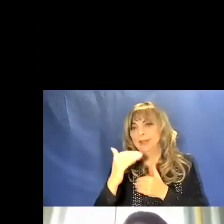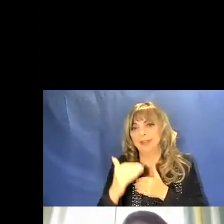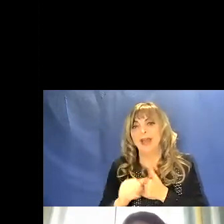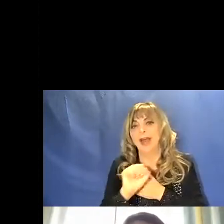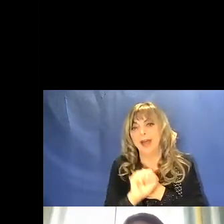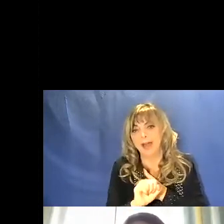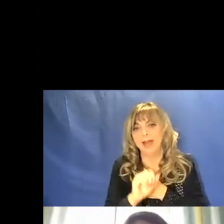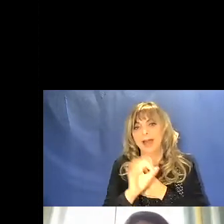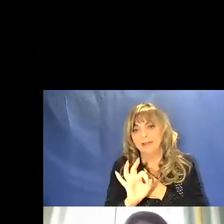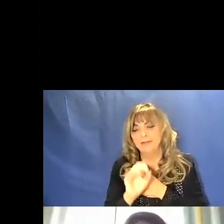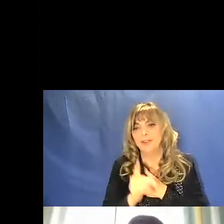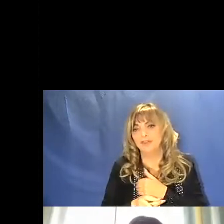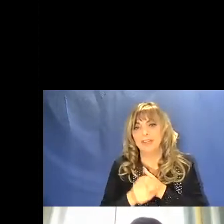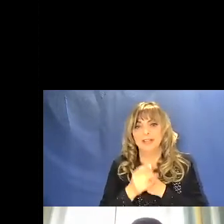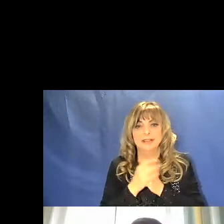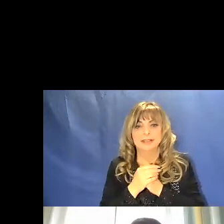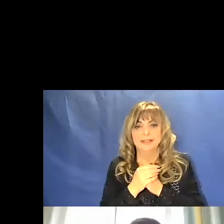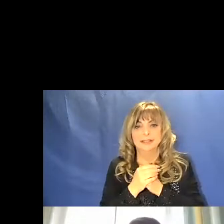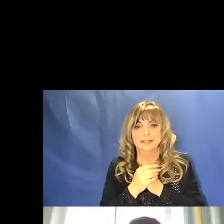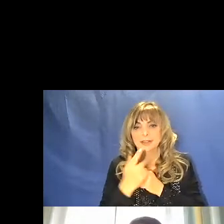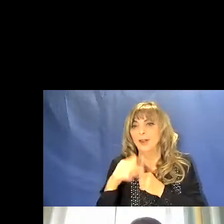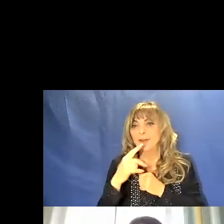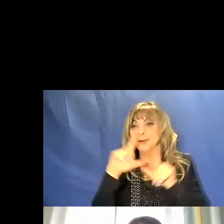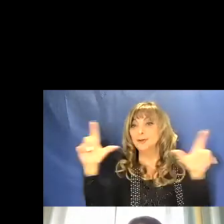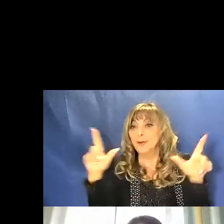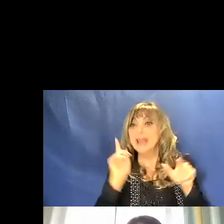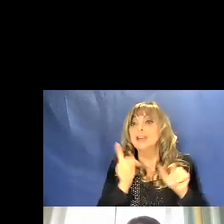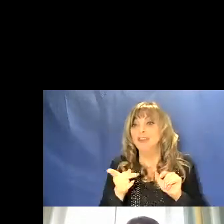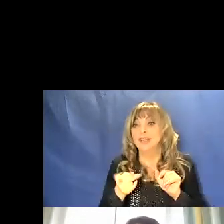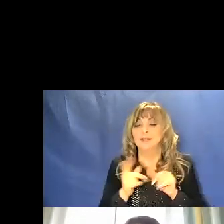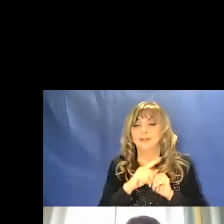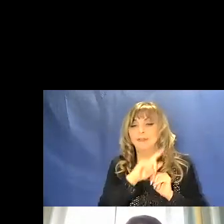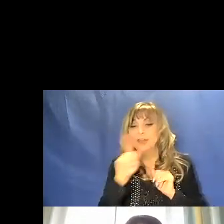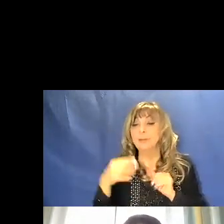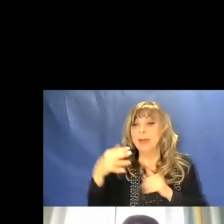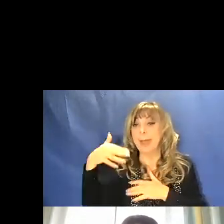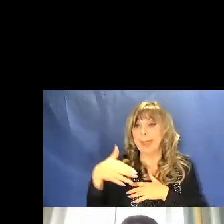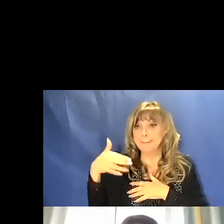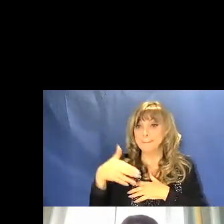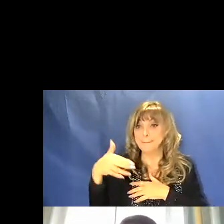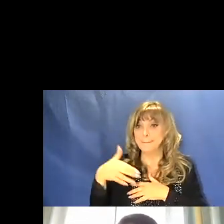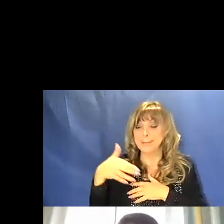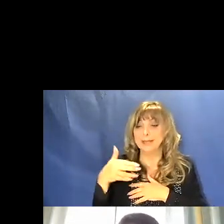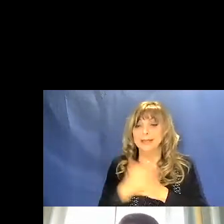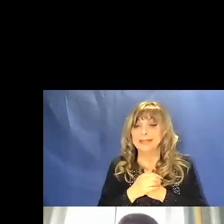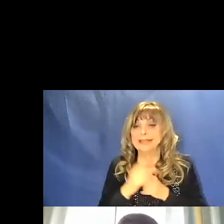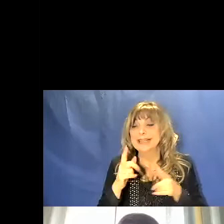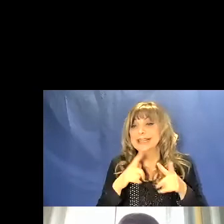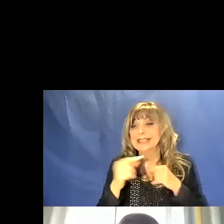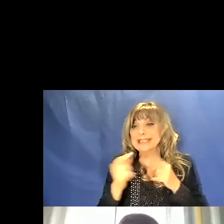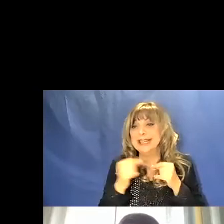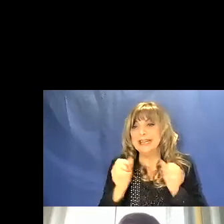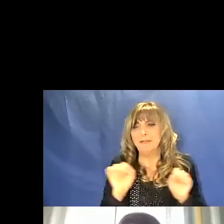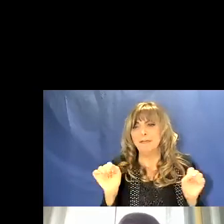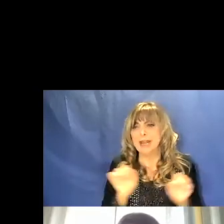F, G, il nostro Sole, fino a M, che sono le stelle più